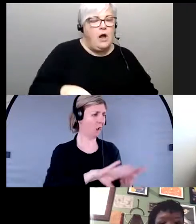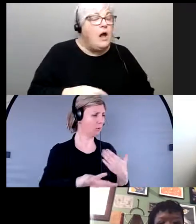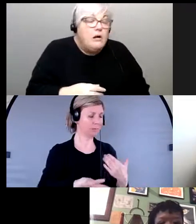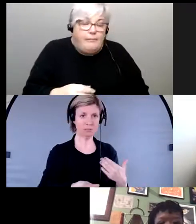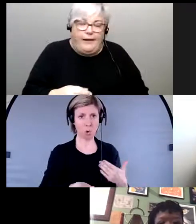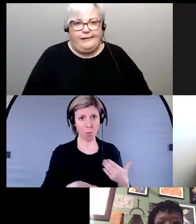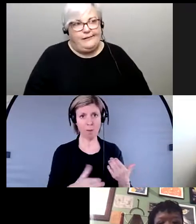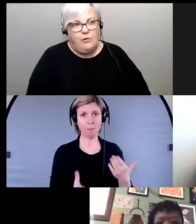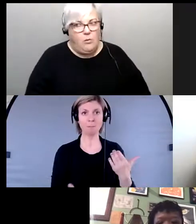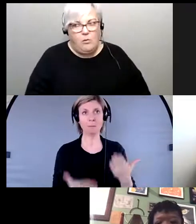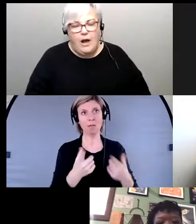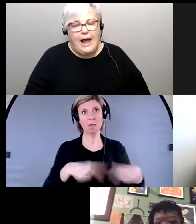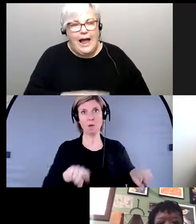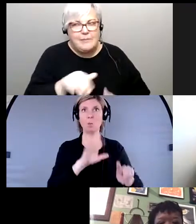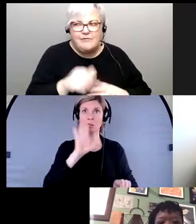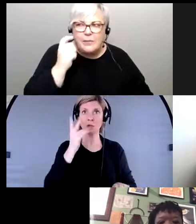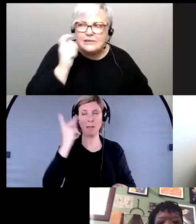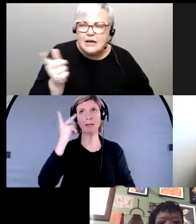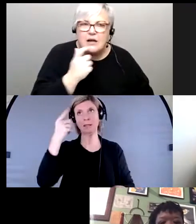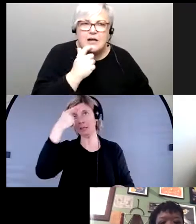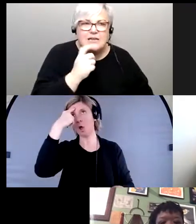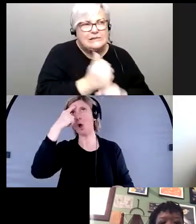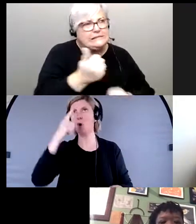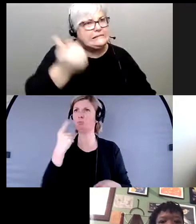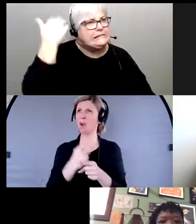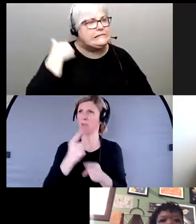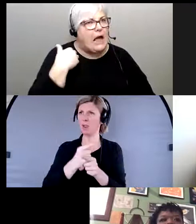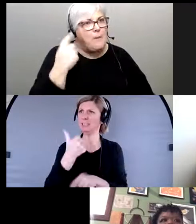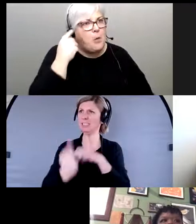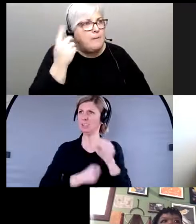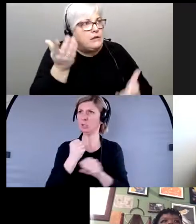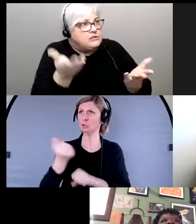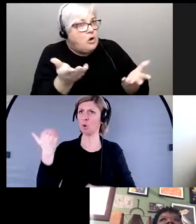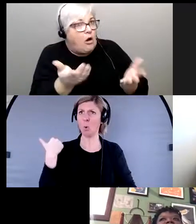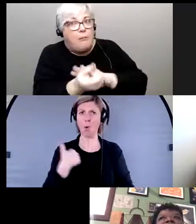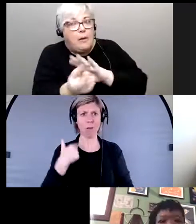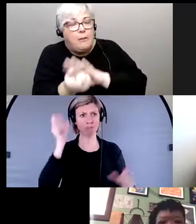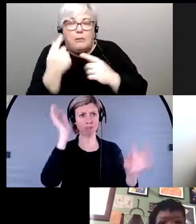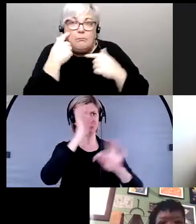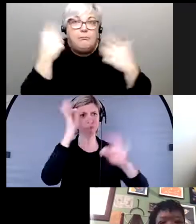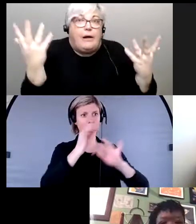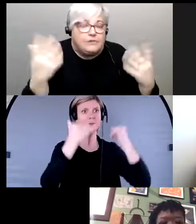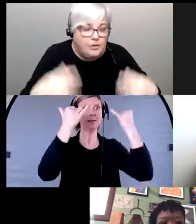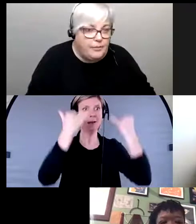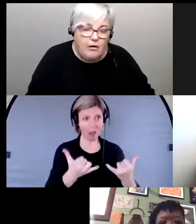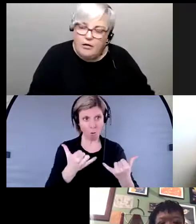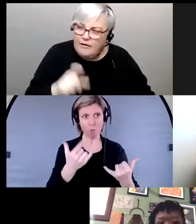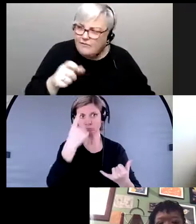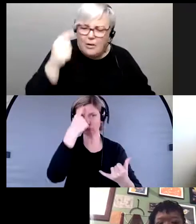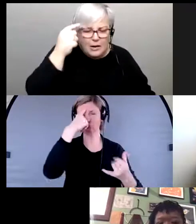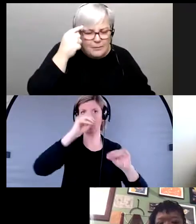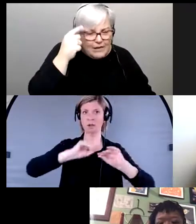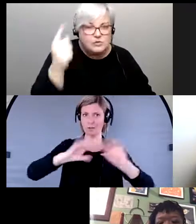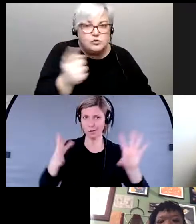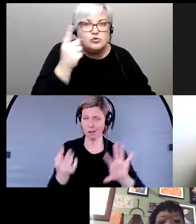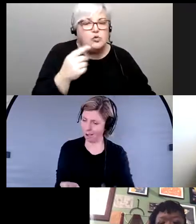place de ça il faut penser au fait qu'il y a 10 ans je ne pensais pas du tout à ces enjeux à ces idées-là et donc il faut vraiment toujours garder en tête